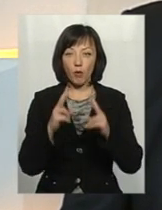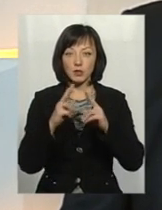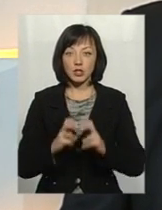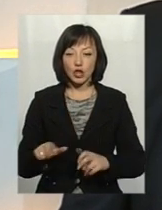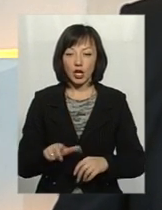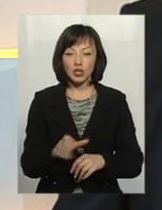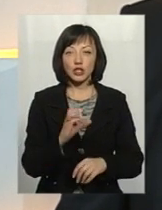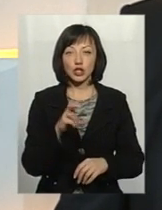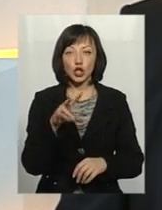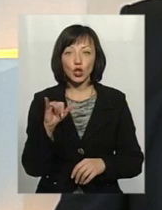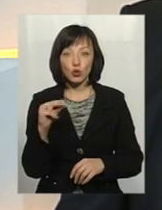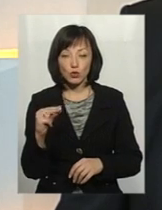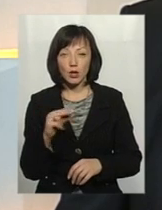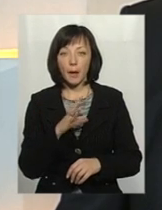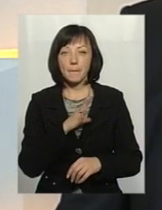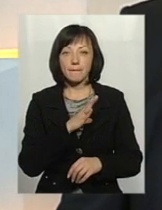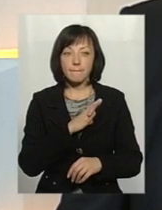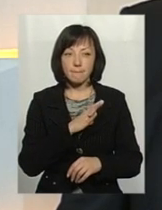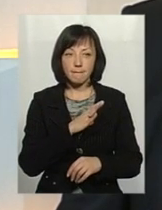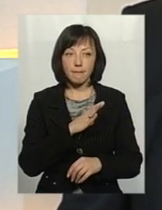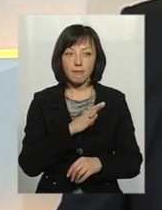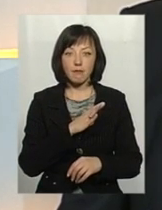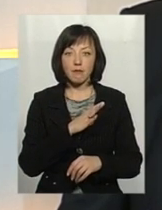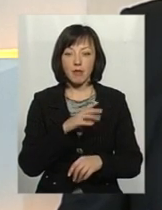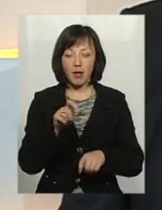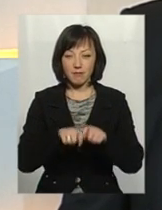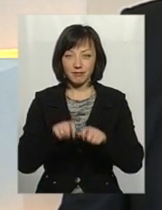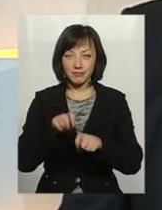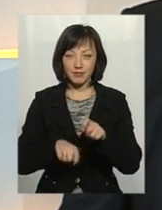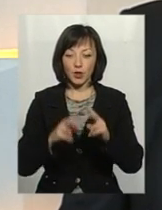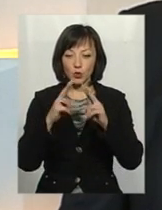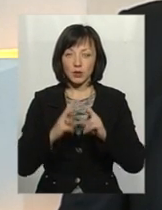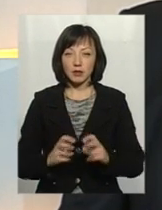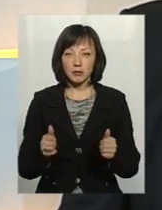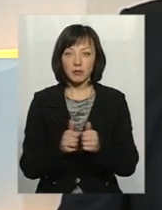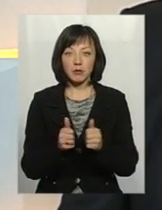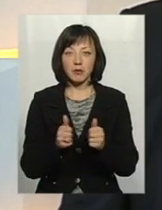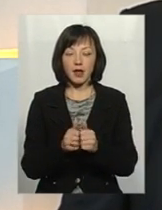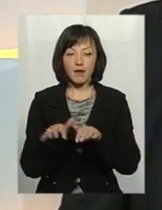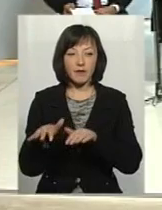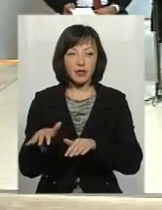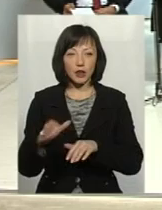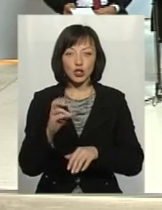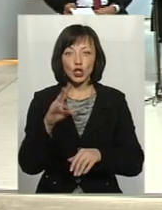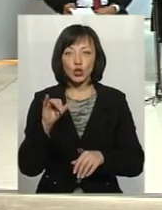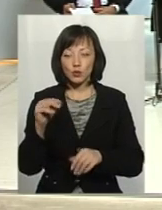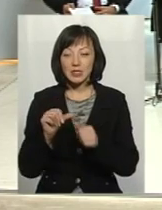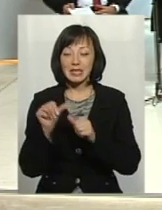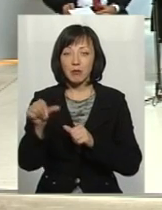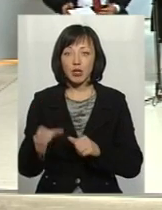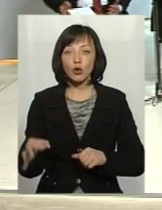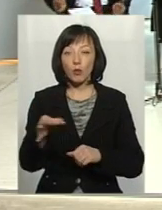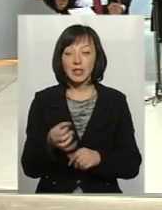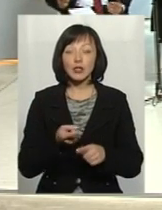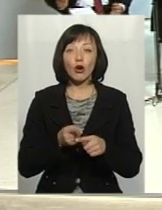річки Случ і було проведено вбір проб для досліджень неподалік від витікання річки Случ за межі області.